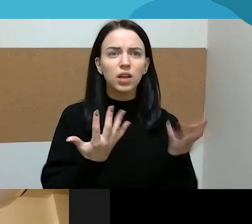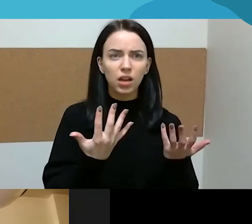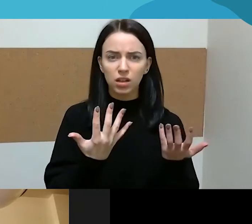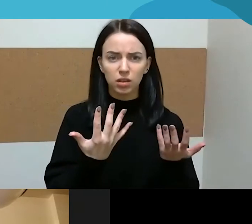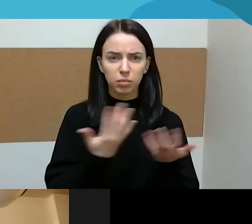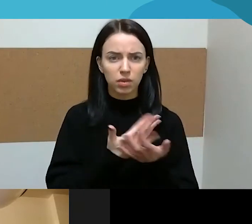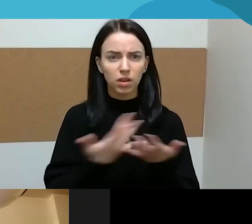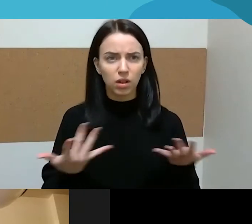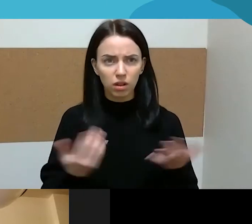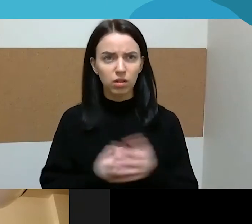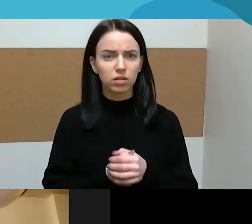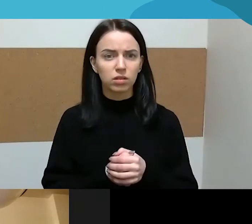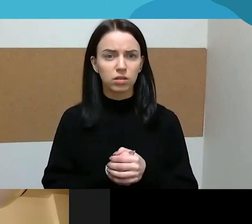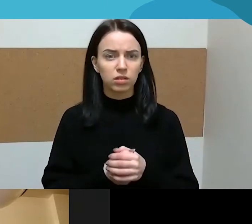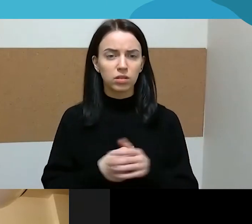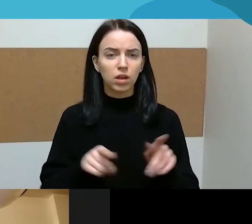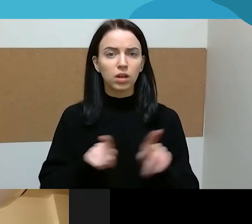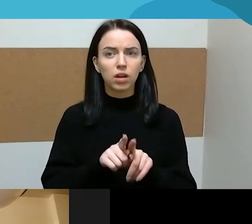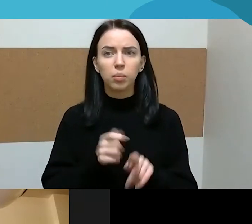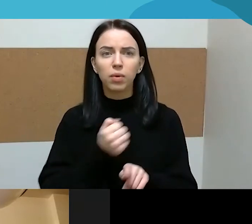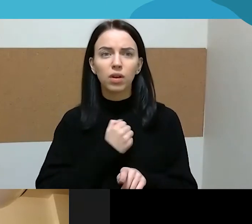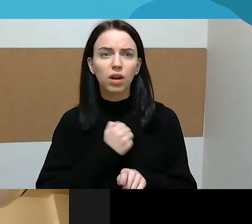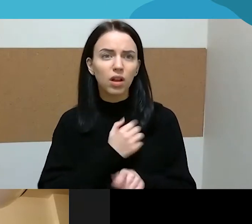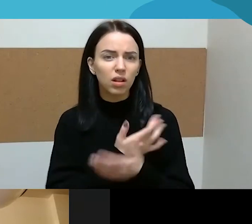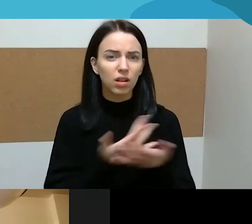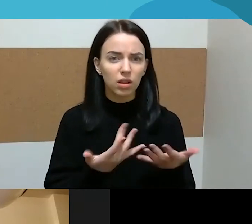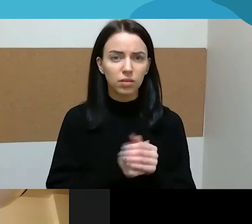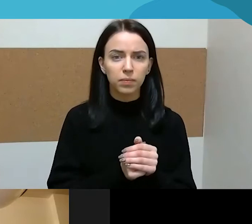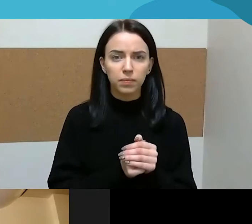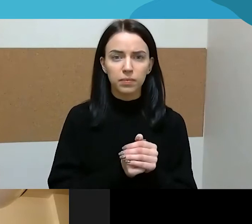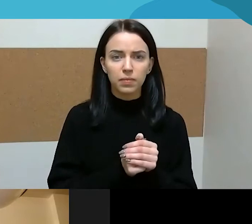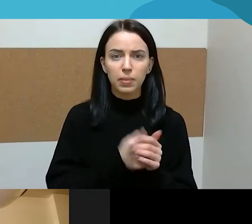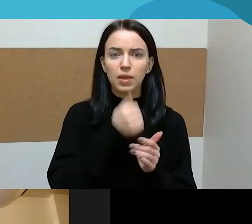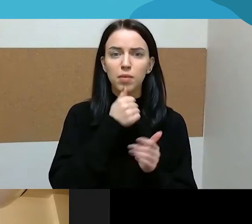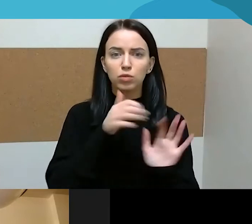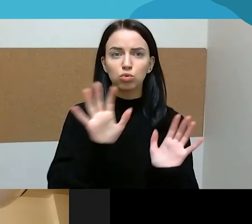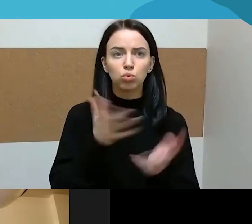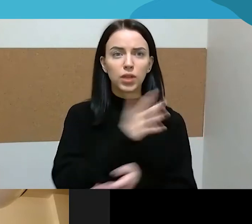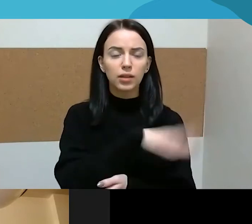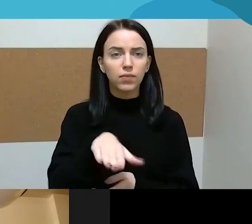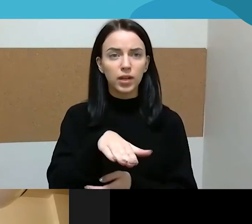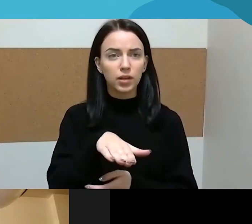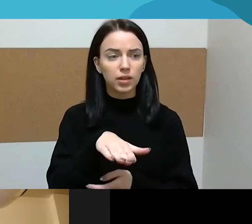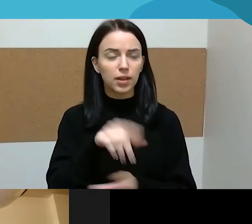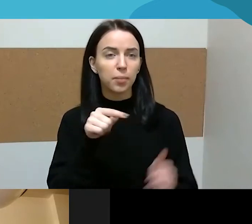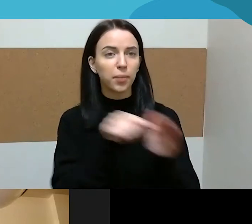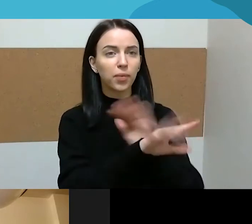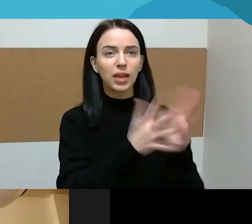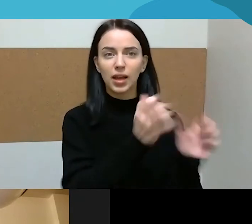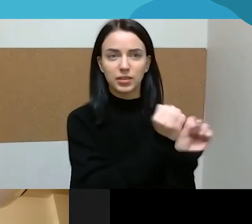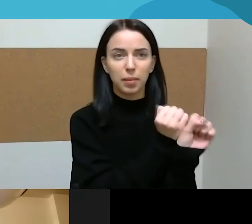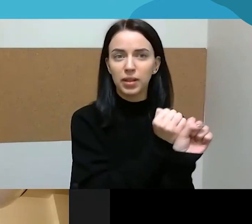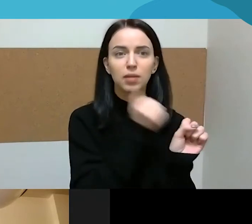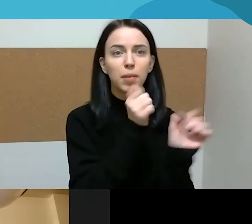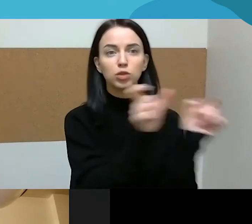tu daugiausiai gaudavosi, nes jeigu aš ten susitvarkau tarp jų kažkur, jie ten nubėga, kažką padaro, ar taip reikia, kokia pradūtų išmeta, tai